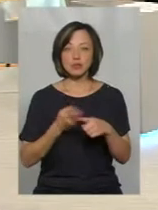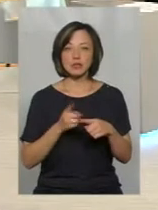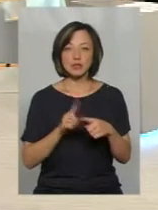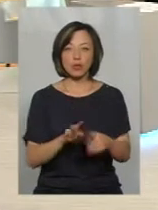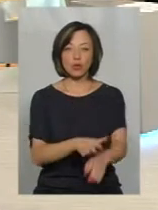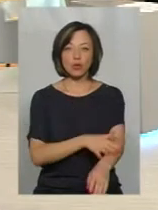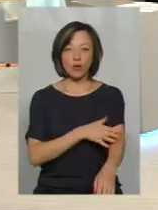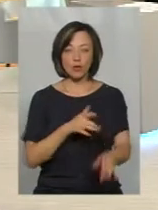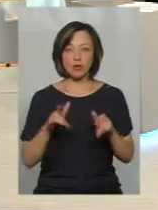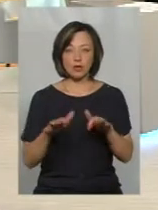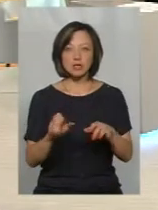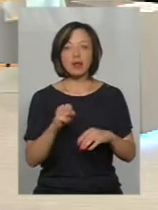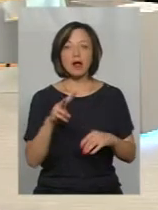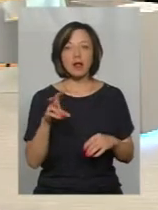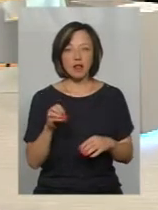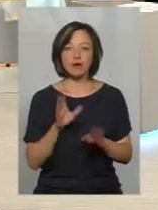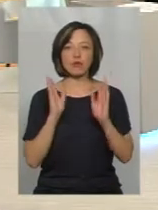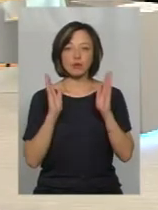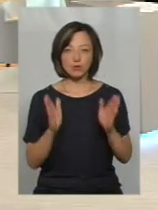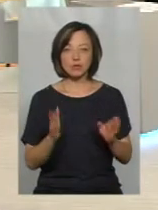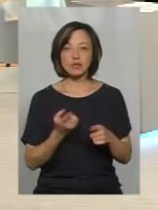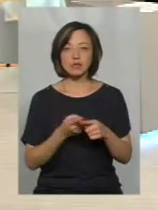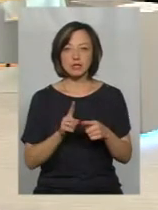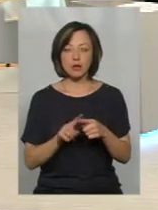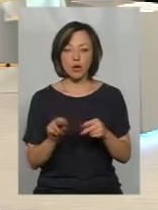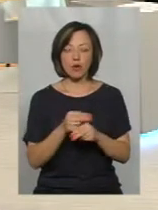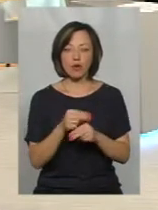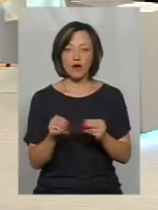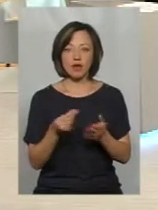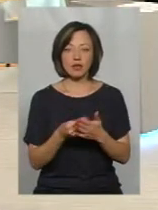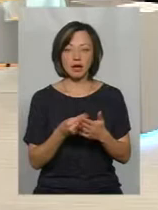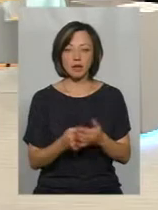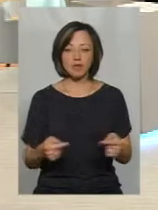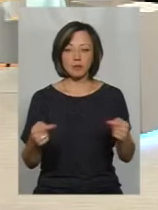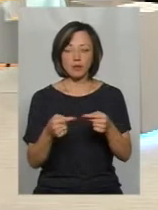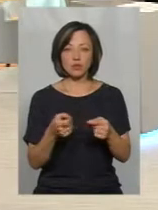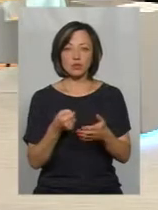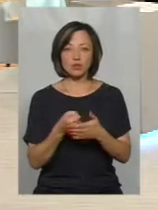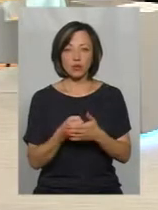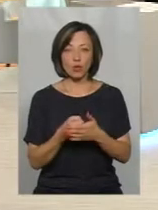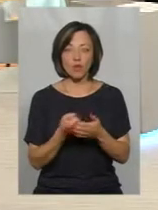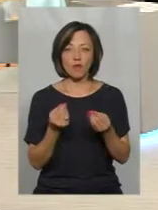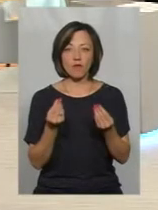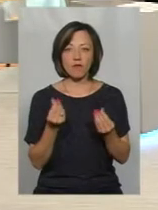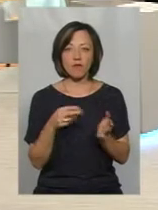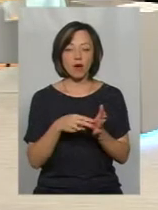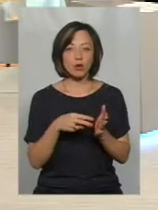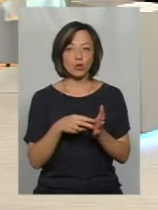довготривалий процес, але він відбудеться – це коригування тарифів у відповідності до вартості,